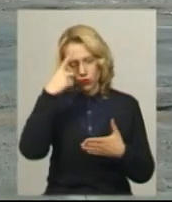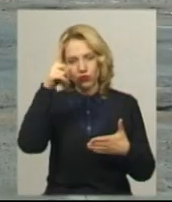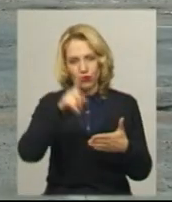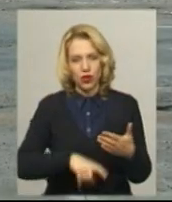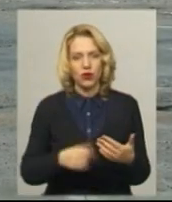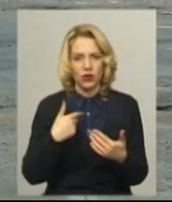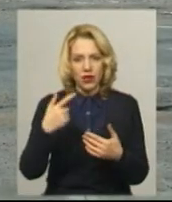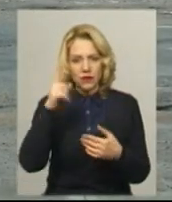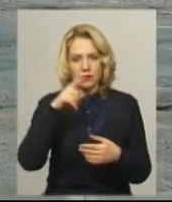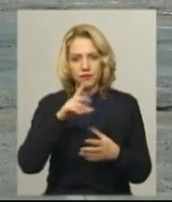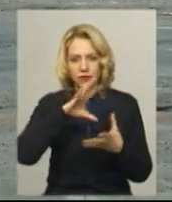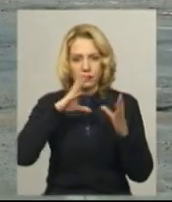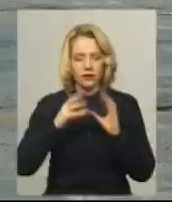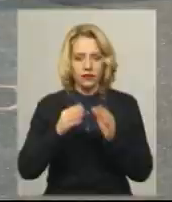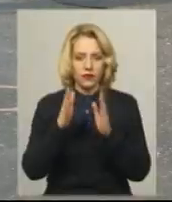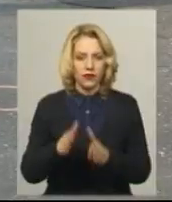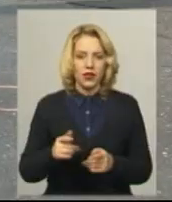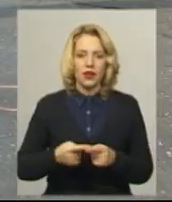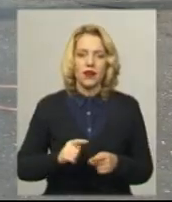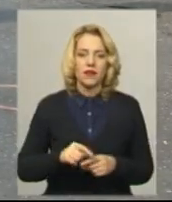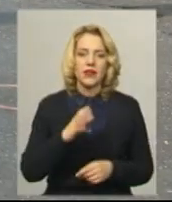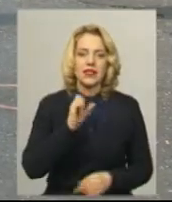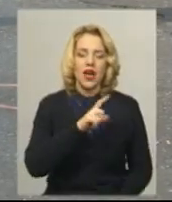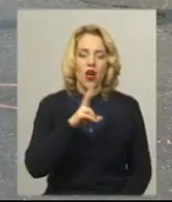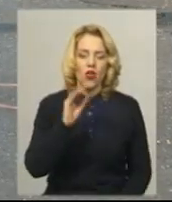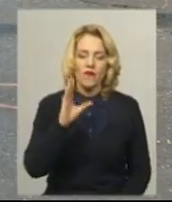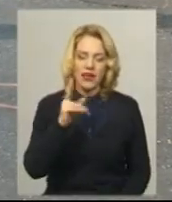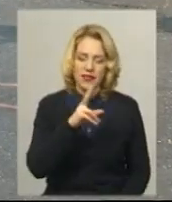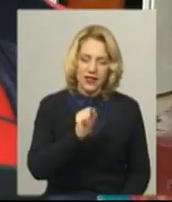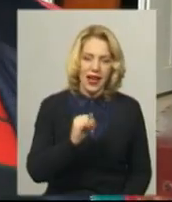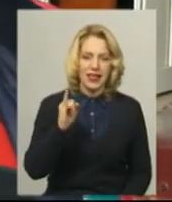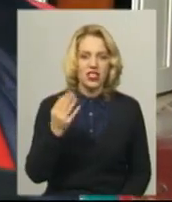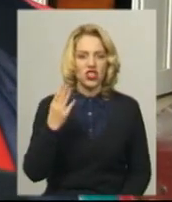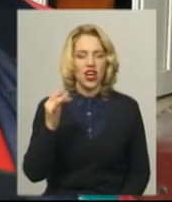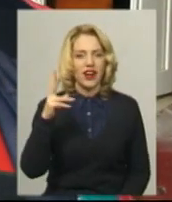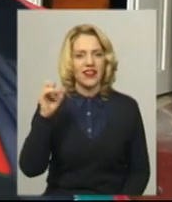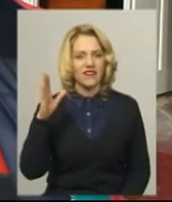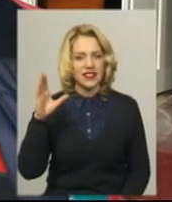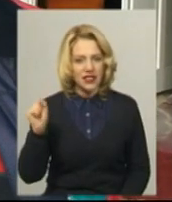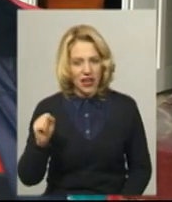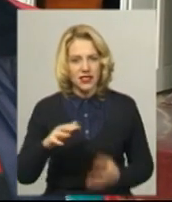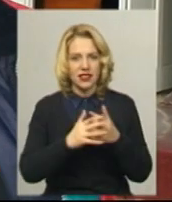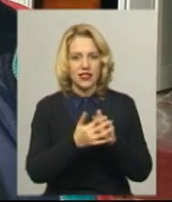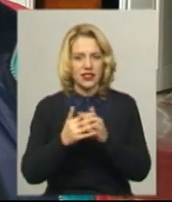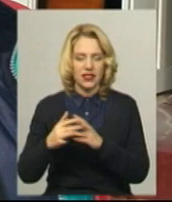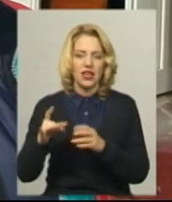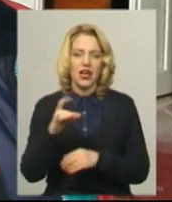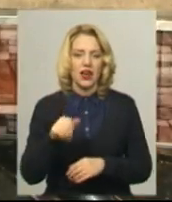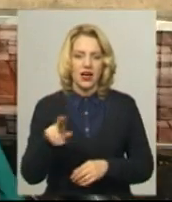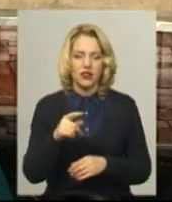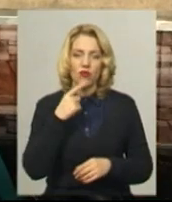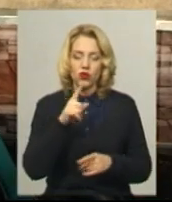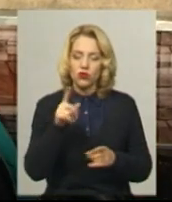У громаду об'єднуються вісім сіл двох сільських рад – Сахновецької та Іршиківської. Микола Терещук каже, що громадою жити